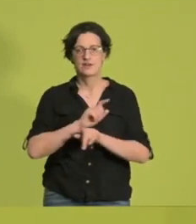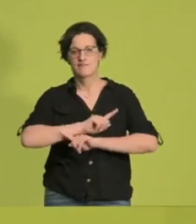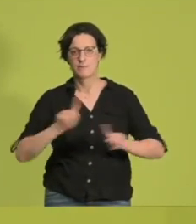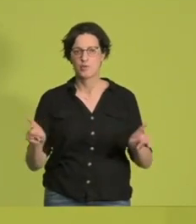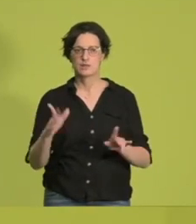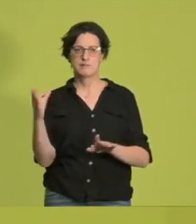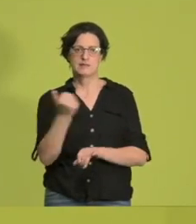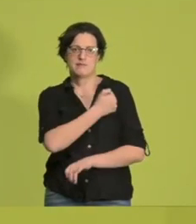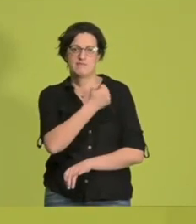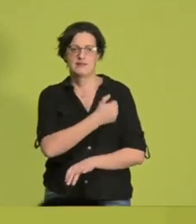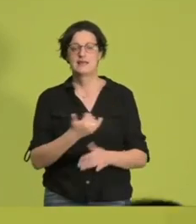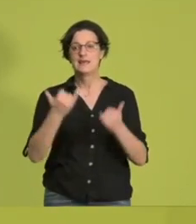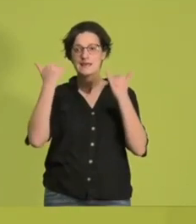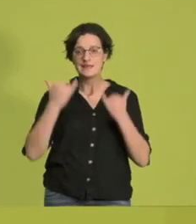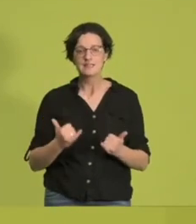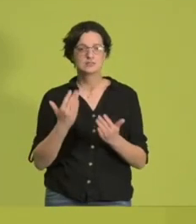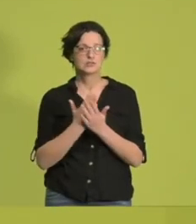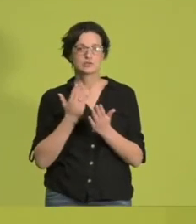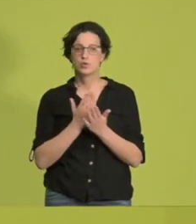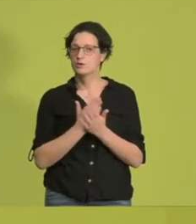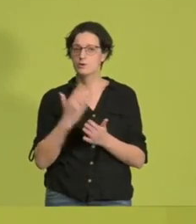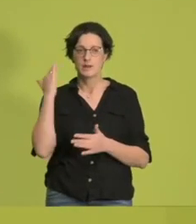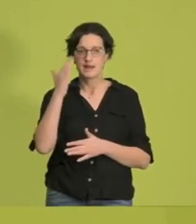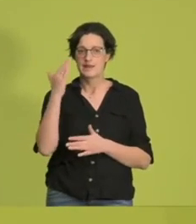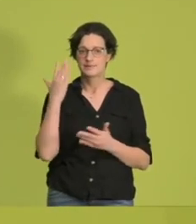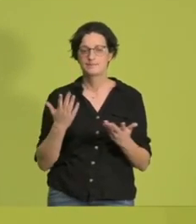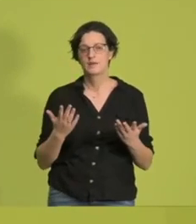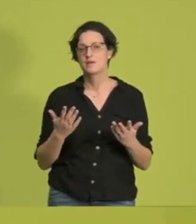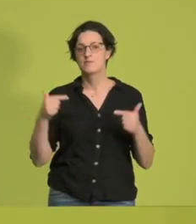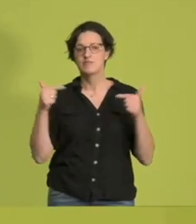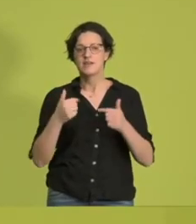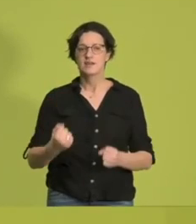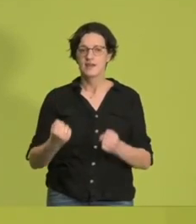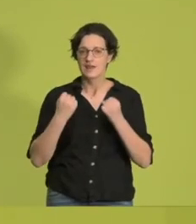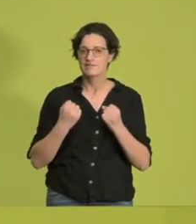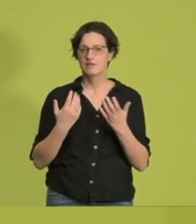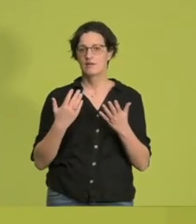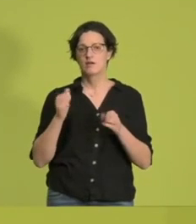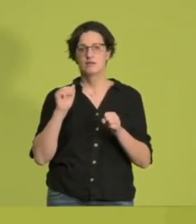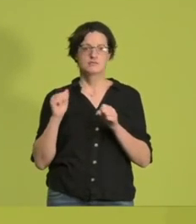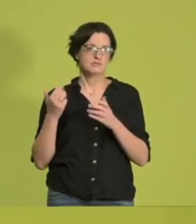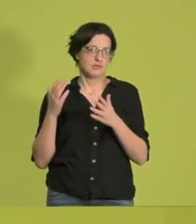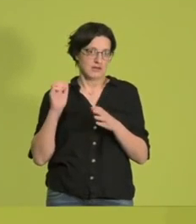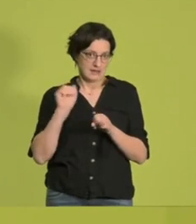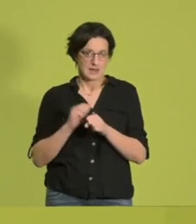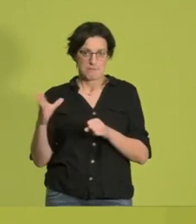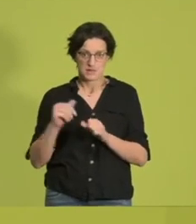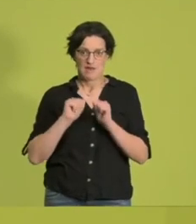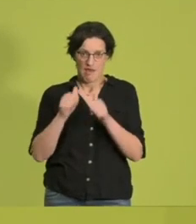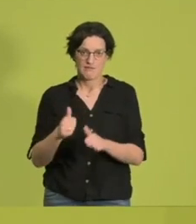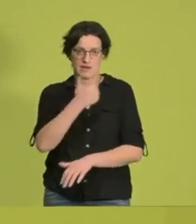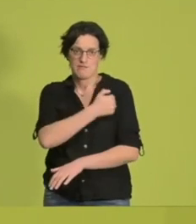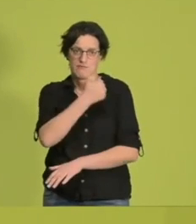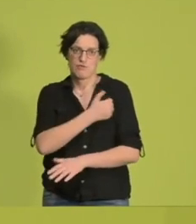diskutiert, ob Pflegekräfte, die hunderttausende Male andere Impfungen vorgenommen haben, mithelfen können. Das alles hätten wir uns ersparen